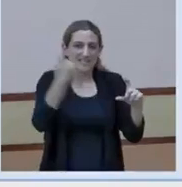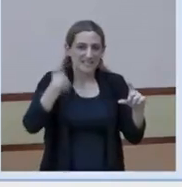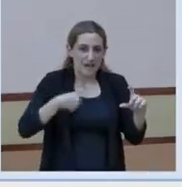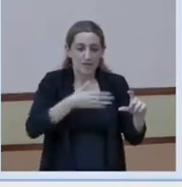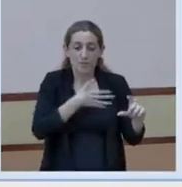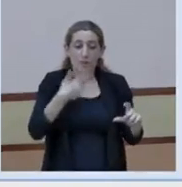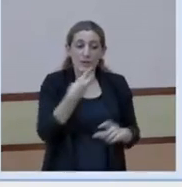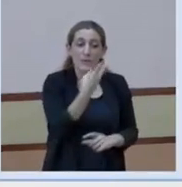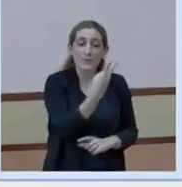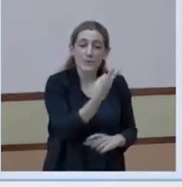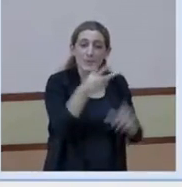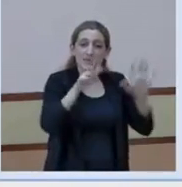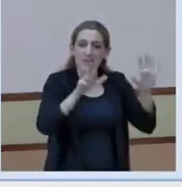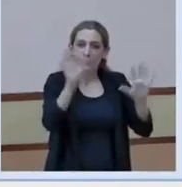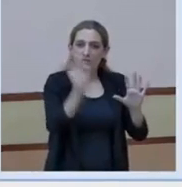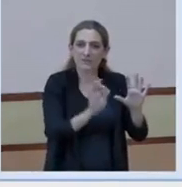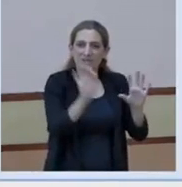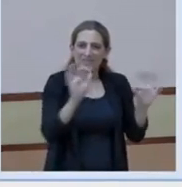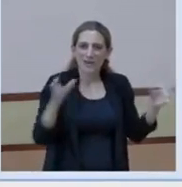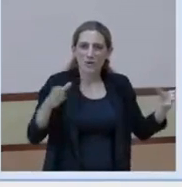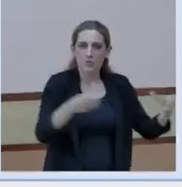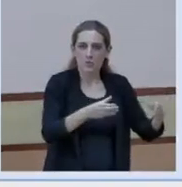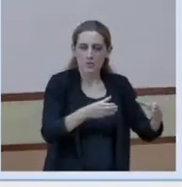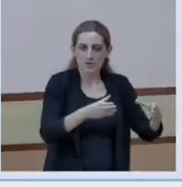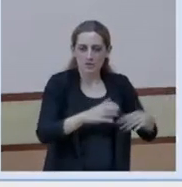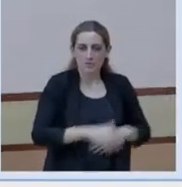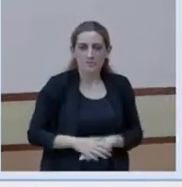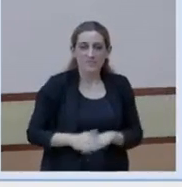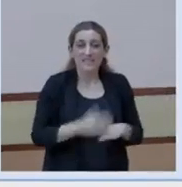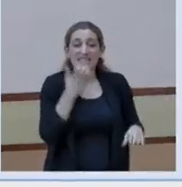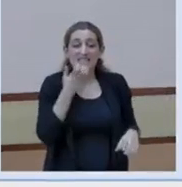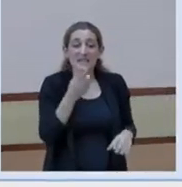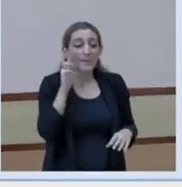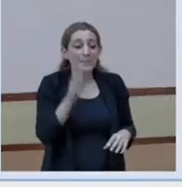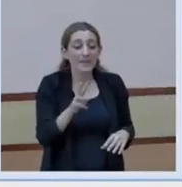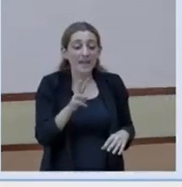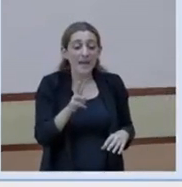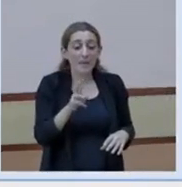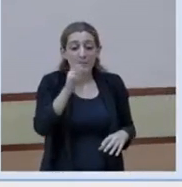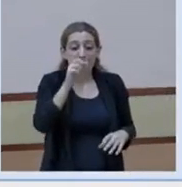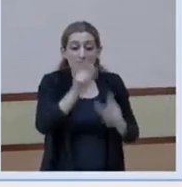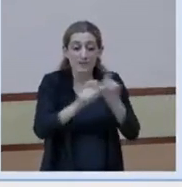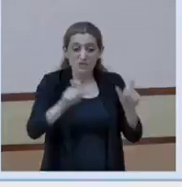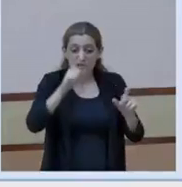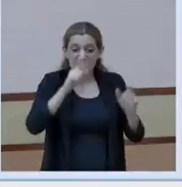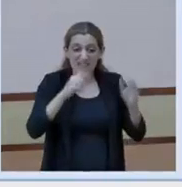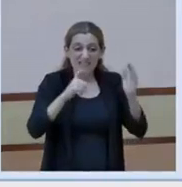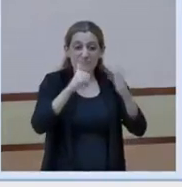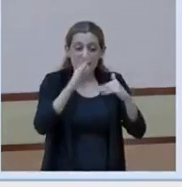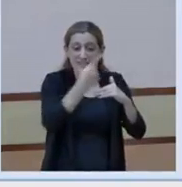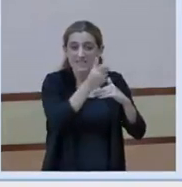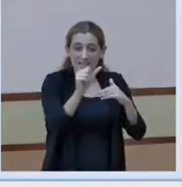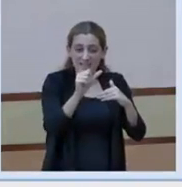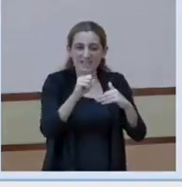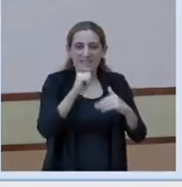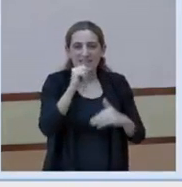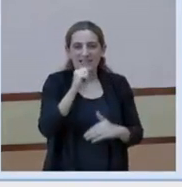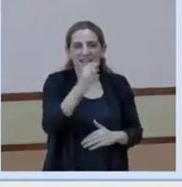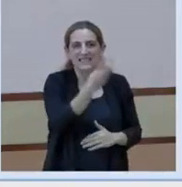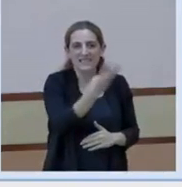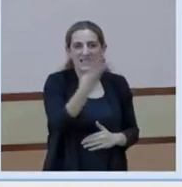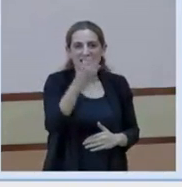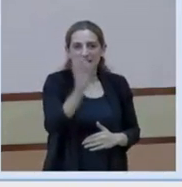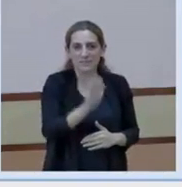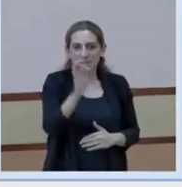ens mirem la població major de 16 anys, doncs seria quasi un 33%, una de cada